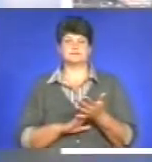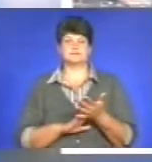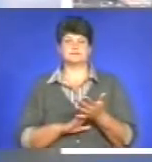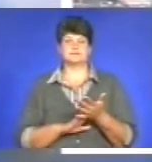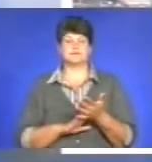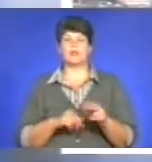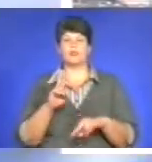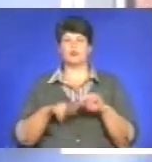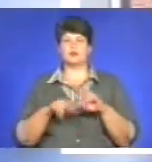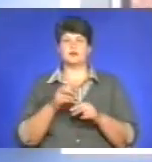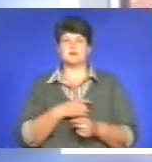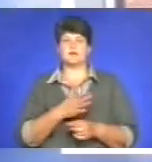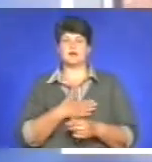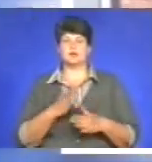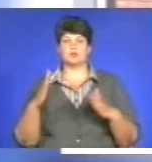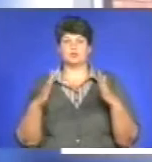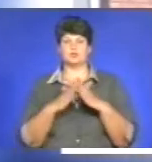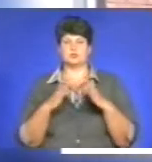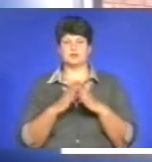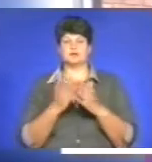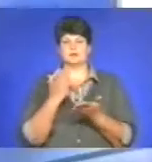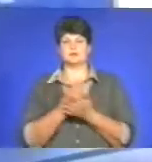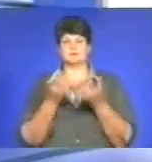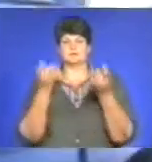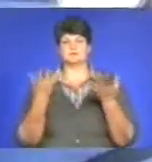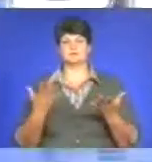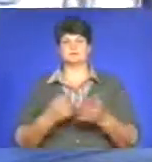Будувати приватні житлові будинки стало простіше.